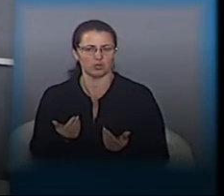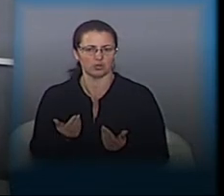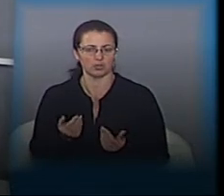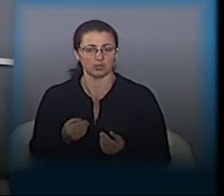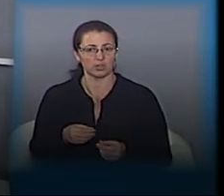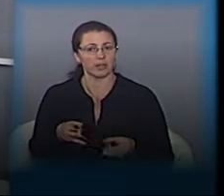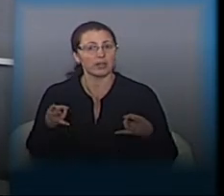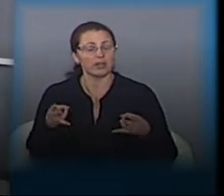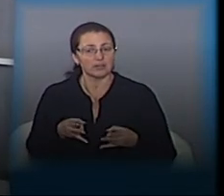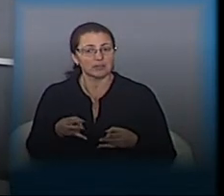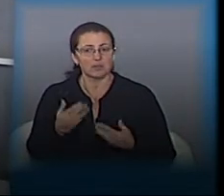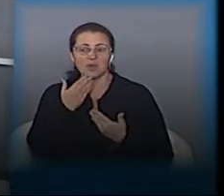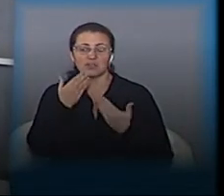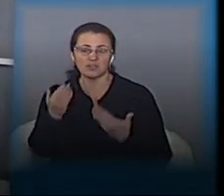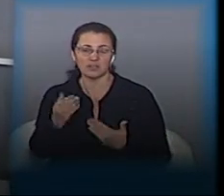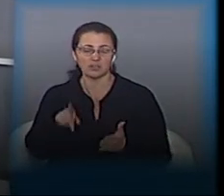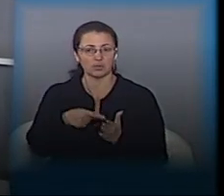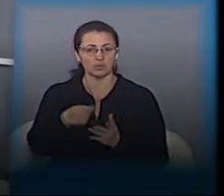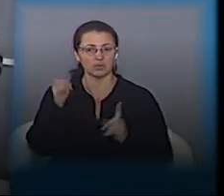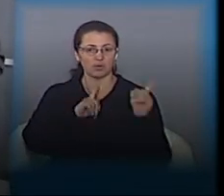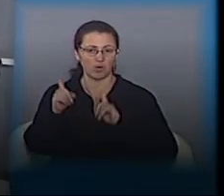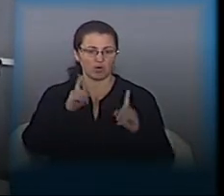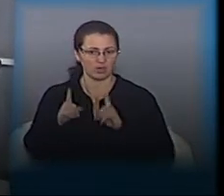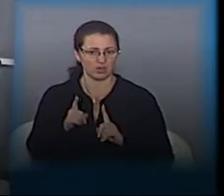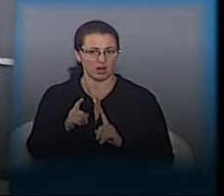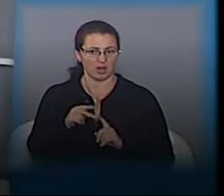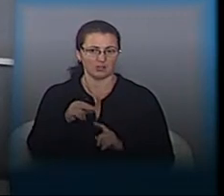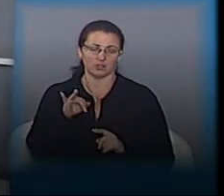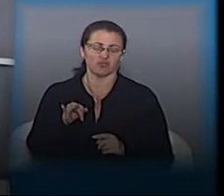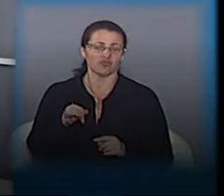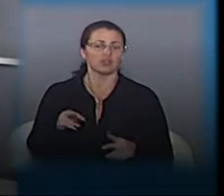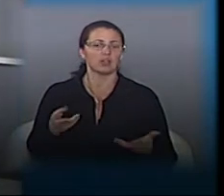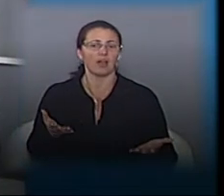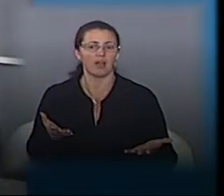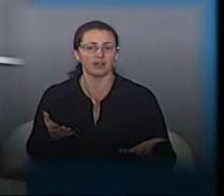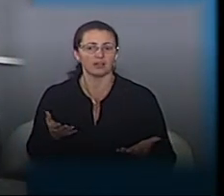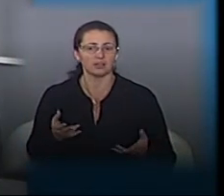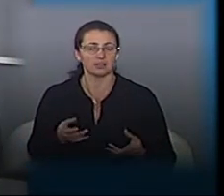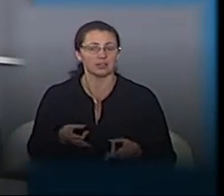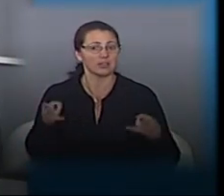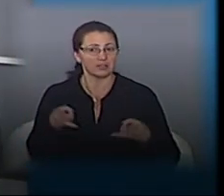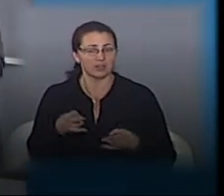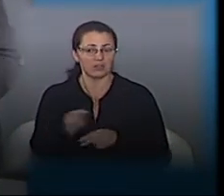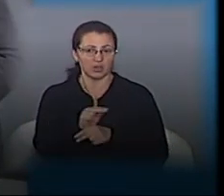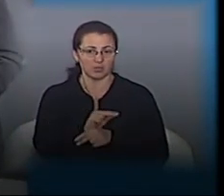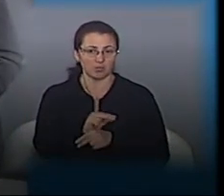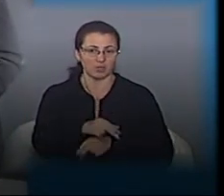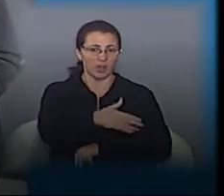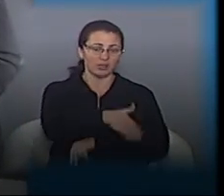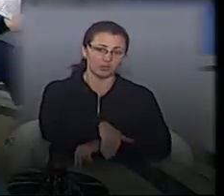звертатися у міську раду, аби брати дозвіл? Чи це вони можуть робити самовільно самі? Або ж, навпаки, чи має ремонтувати цю вулицю